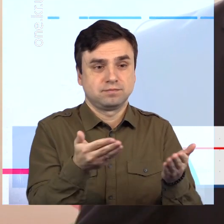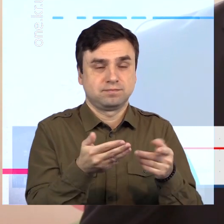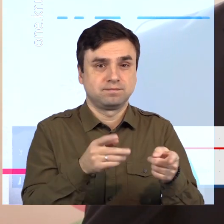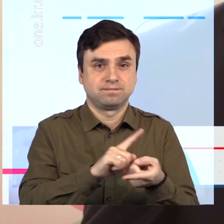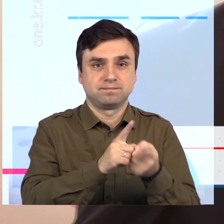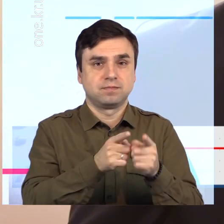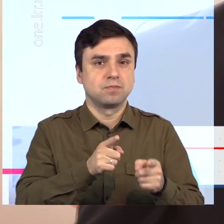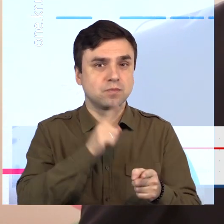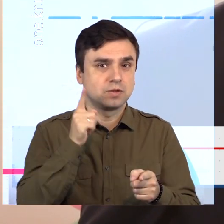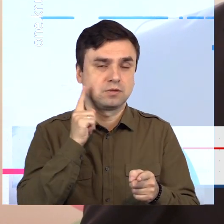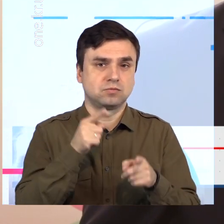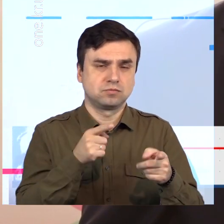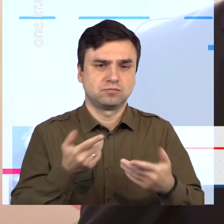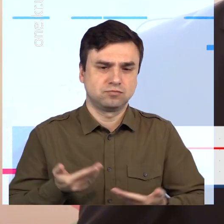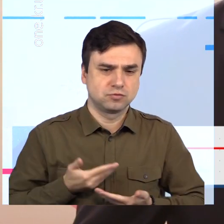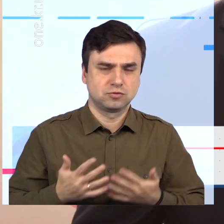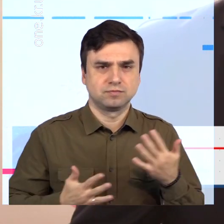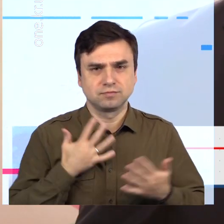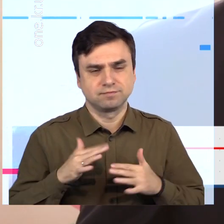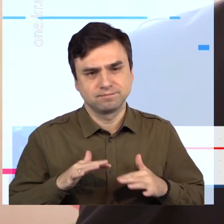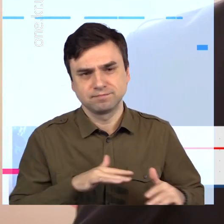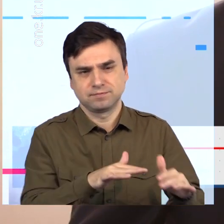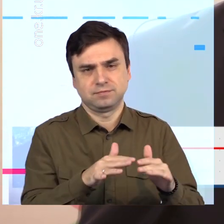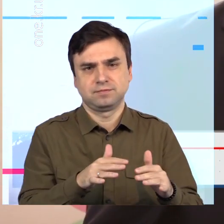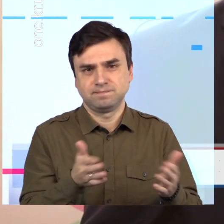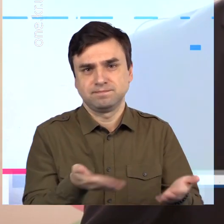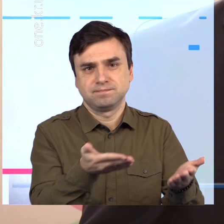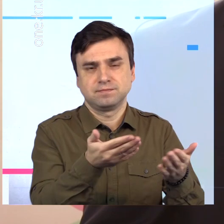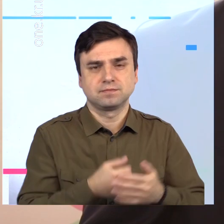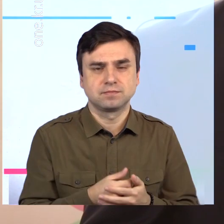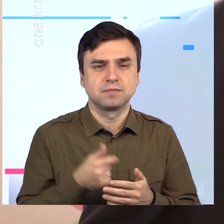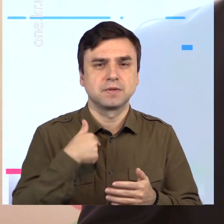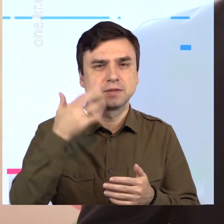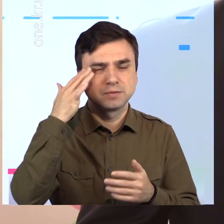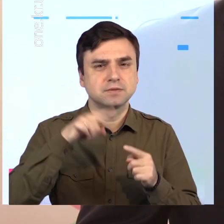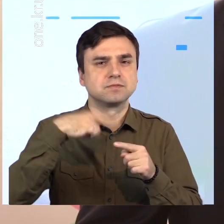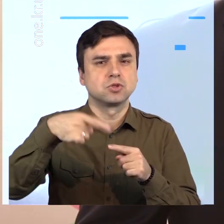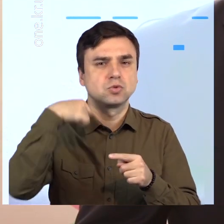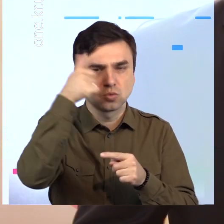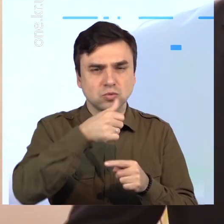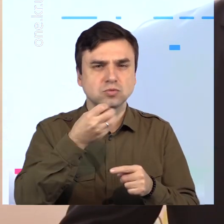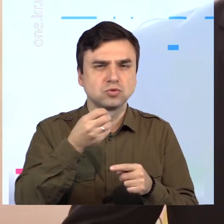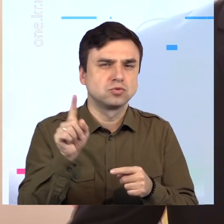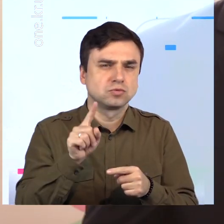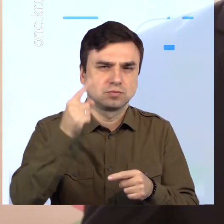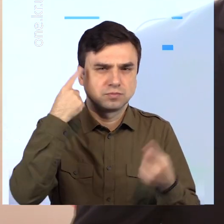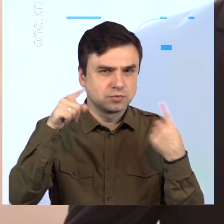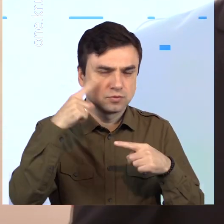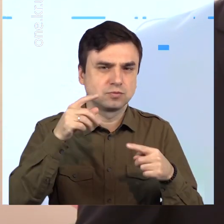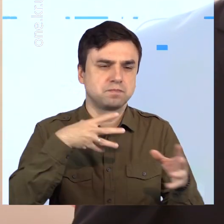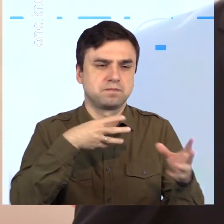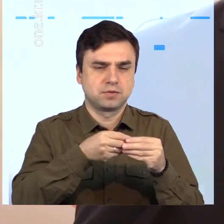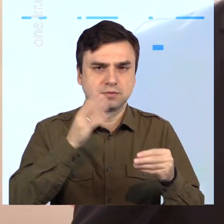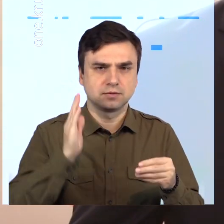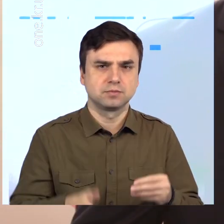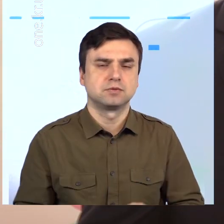ветерани дуже активні. Ми їм стараємося продлити молодість, ми їм стараємося улучшити